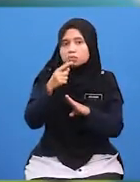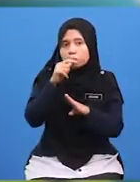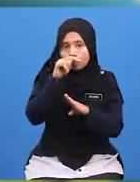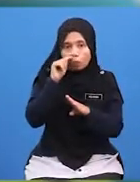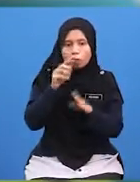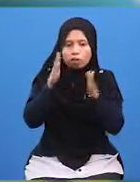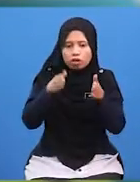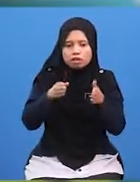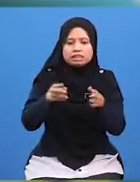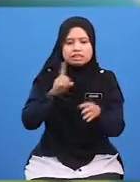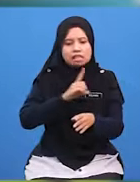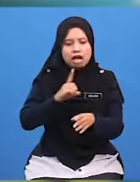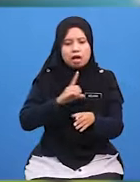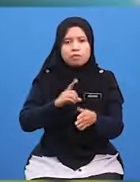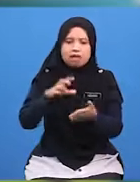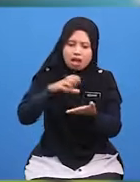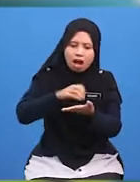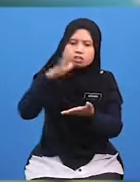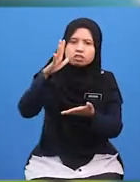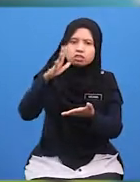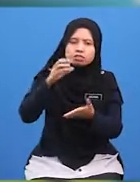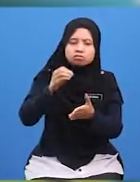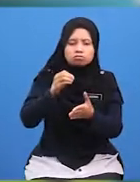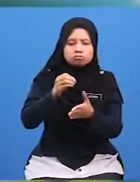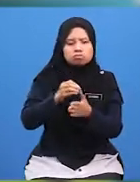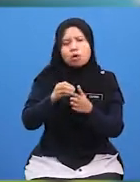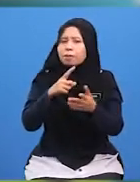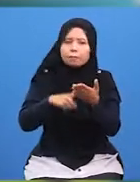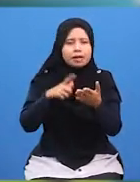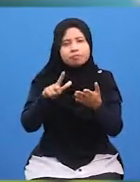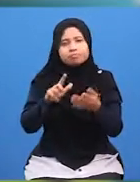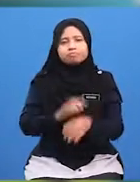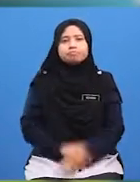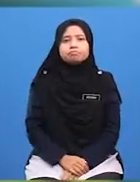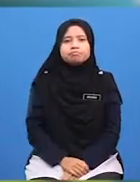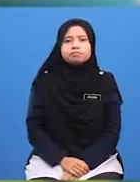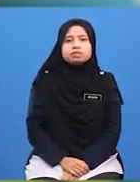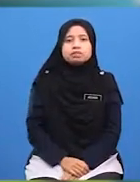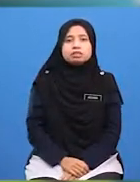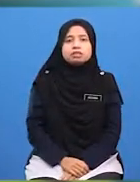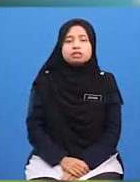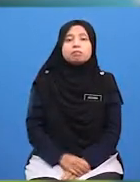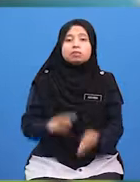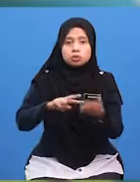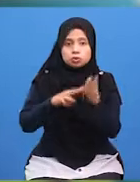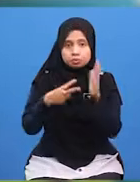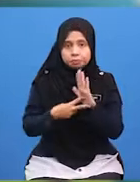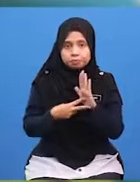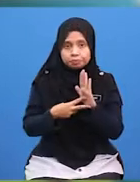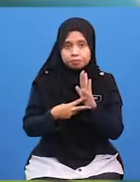muslim, tetamu kaya, tetamu berpangkat dan sebagainya Ini bermakna